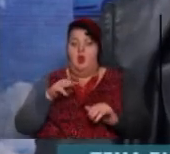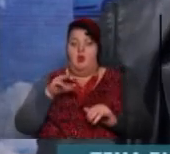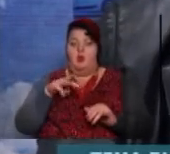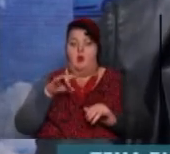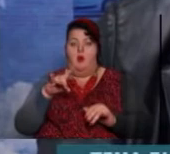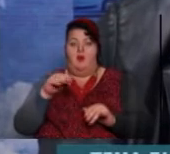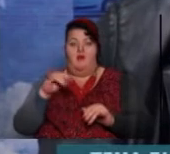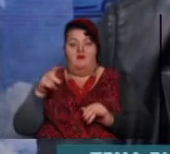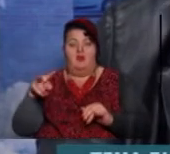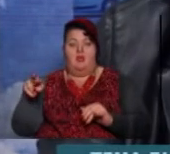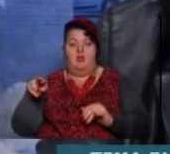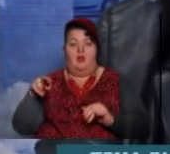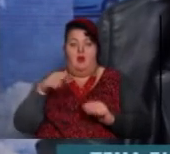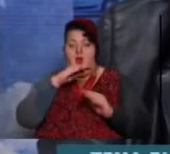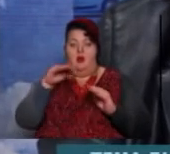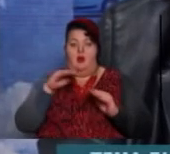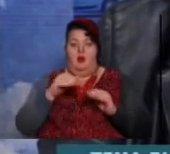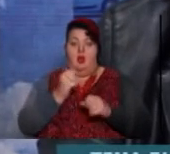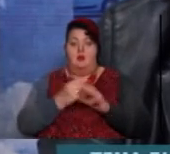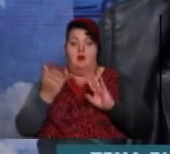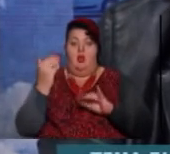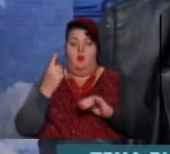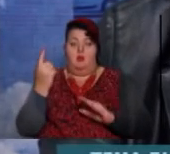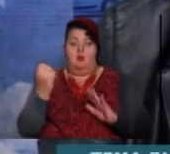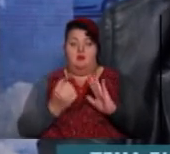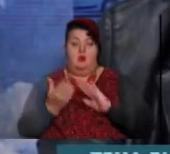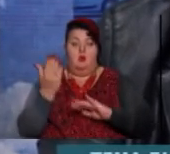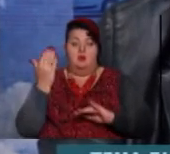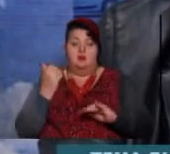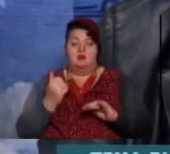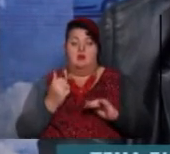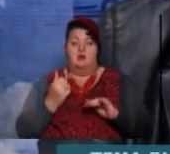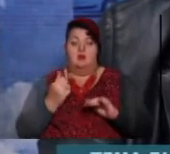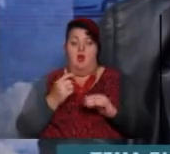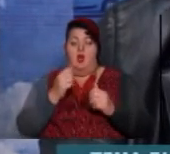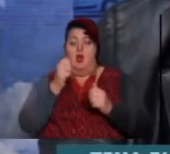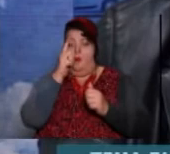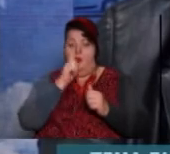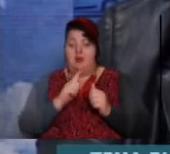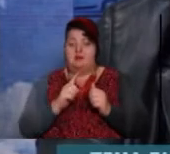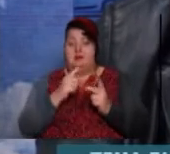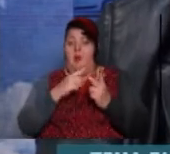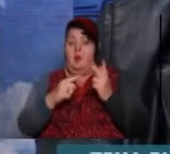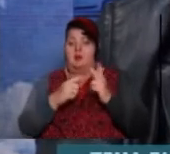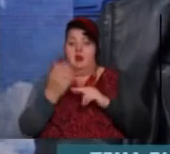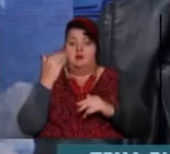буквально недавно, неділя назад, ендоскопічну стійку. Якщо я не зробився, місяця-полтора тому ми купили.